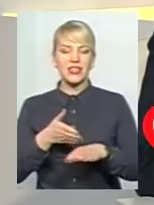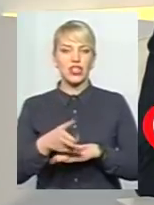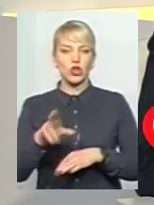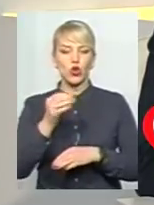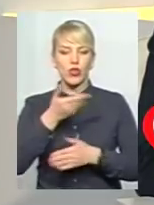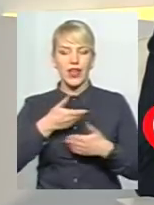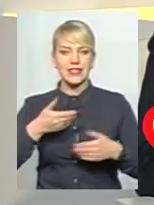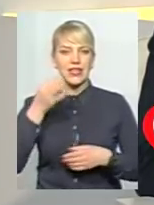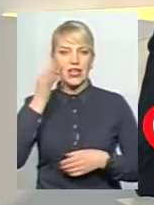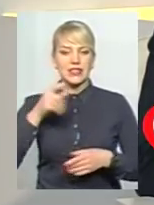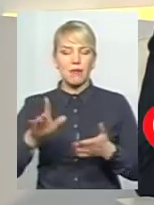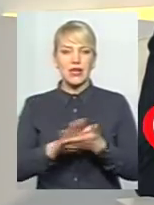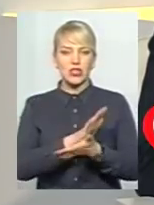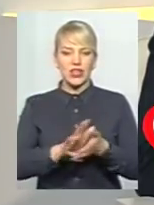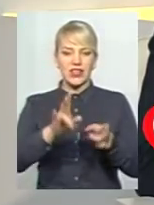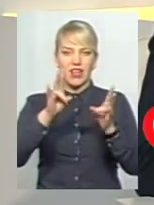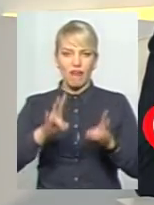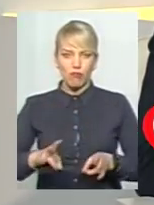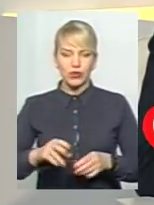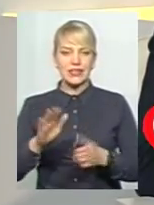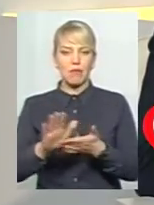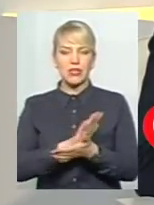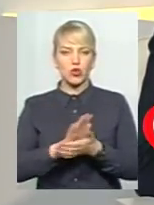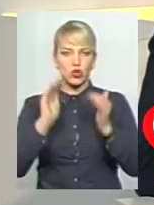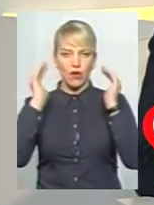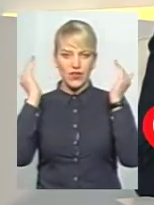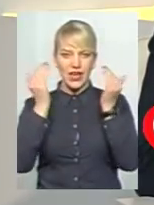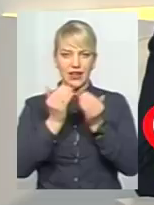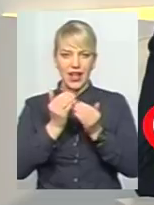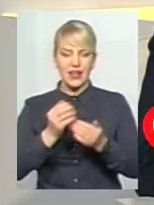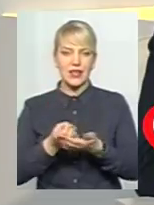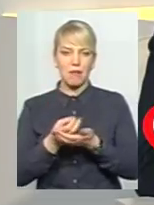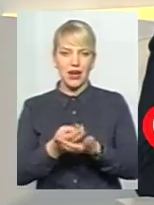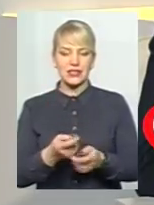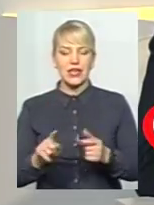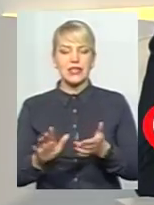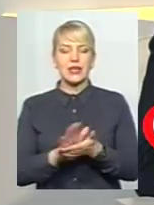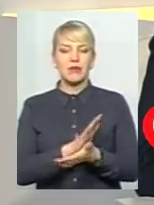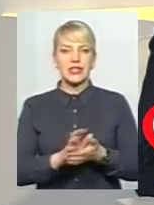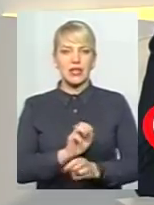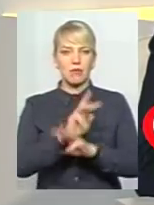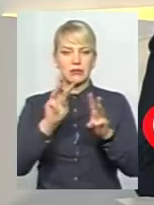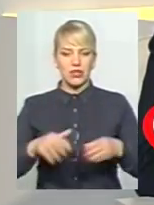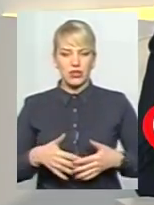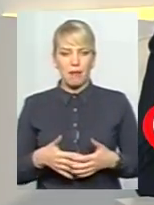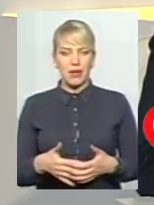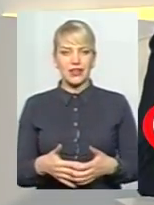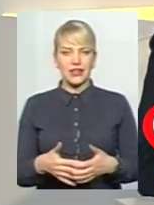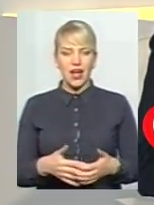безкоштовний травпункт, це безкоштовна реанімація, це безкоштовне медичне забезпечення в перинатальному центрі і,